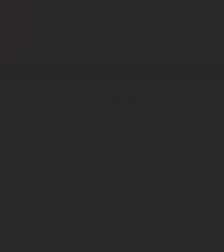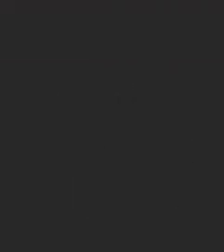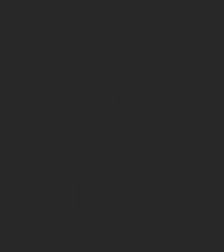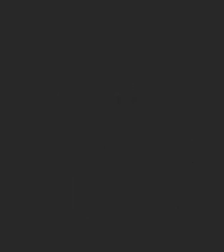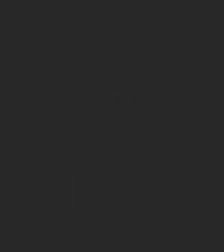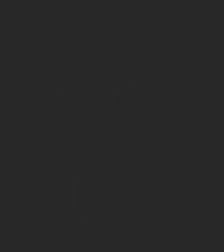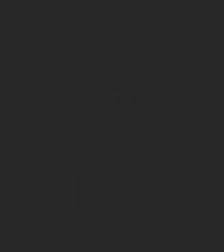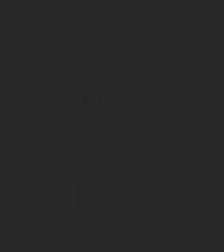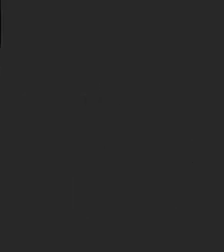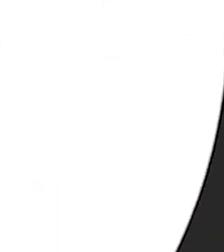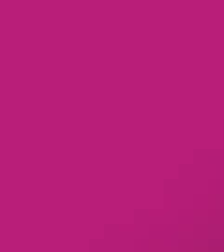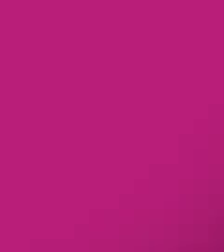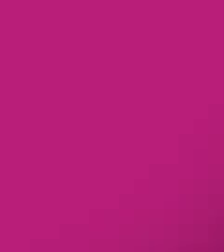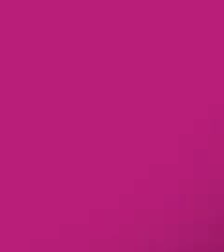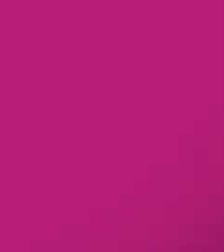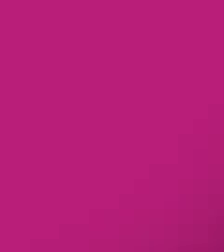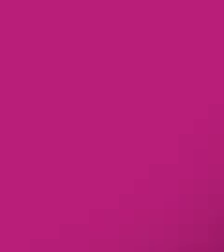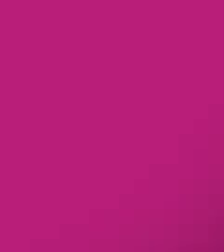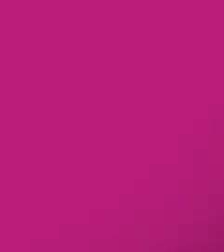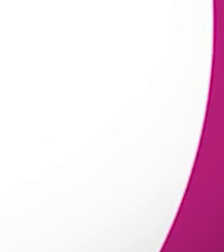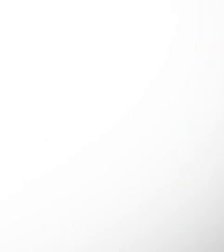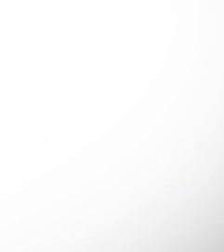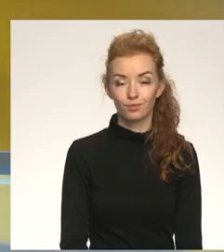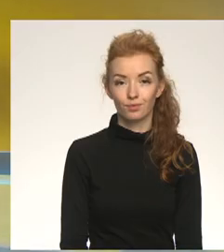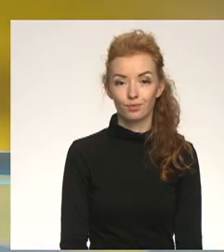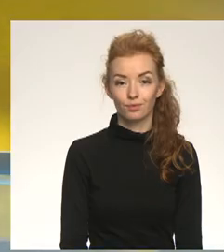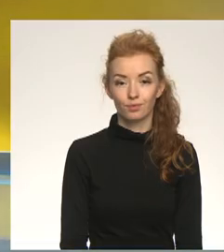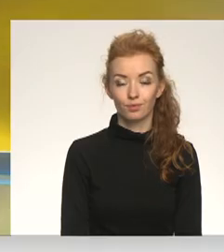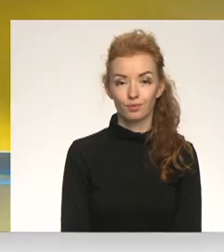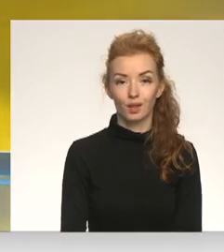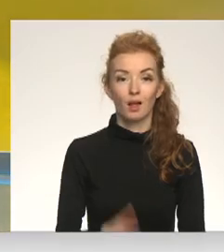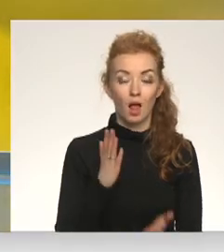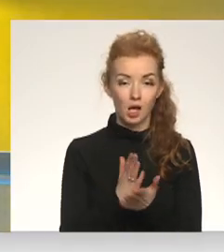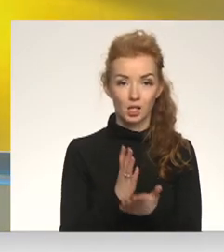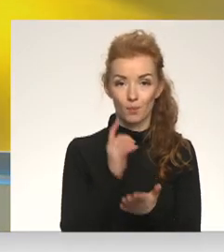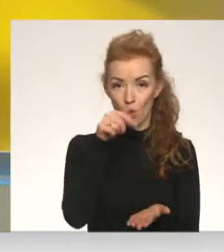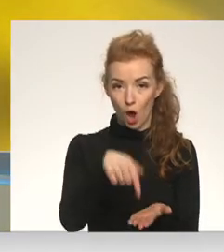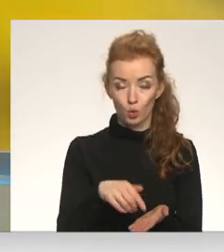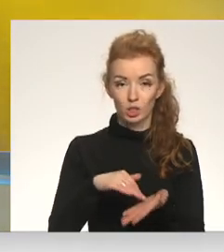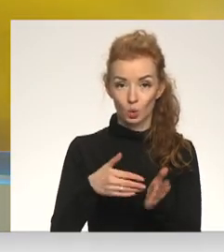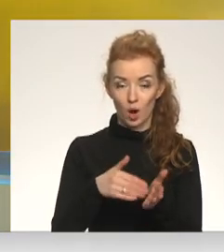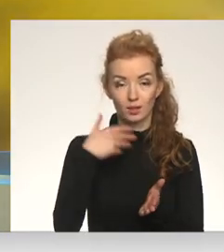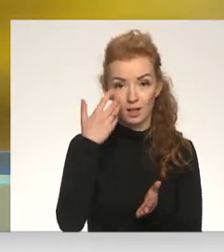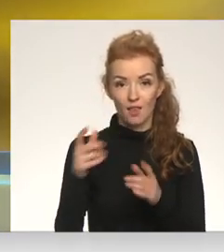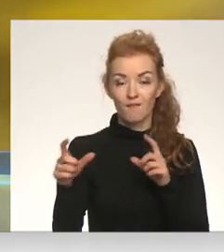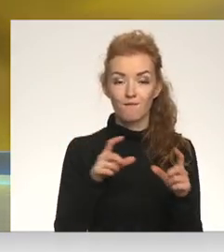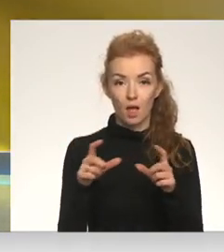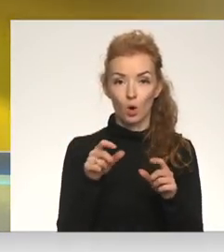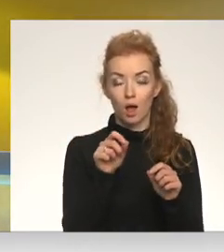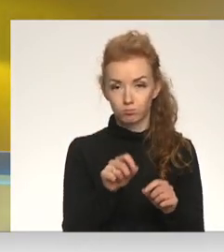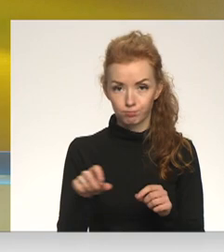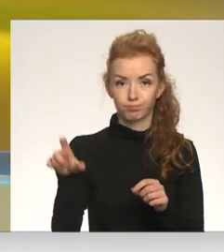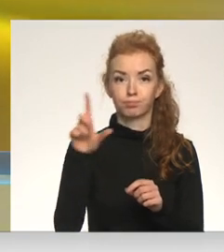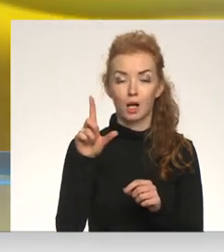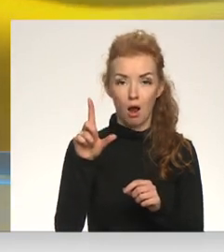Re, visi ēters ir te! Jau atkal esam nonākuši situācijā, kad veikalos ievērojam palielinājies